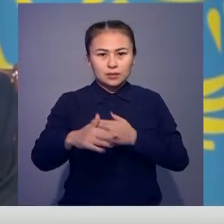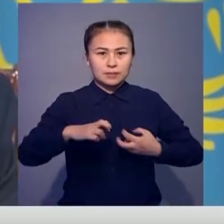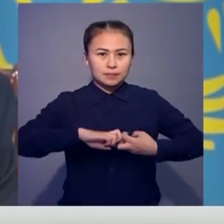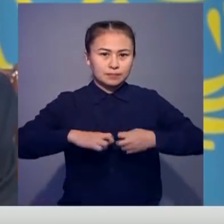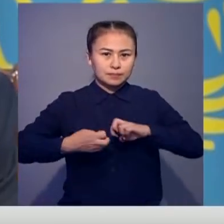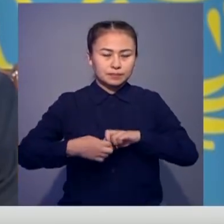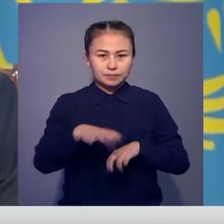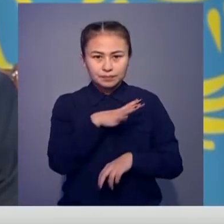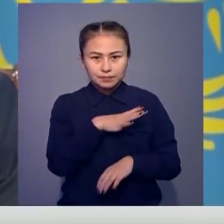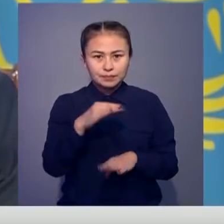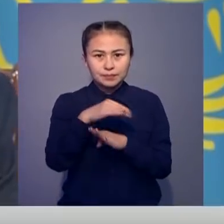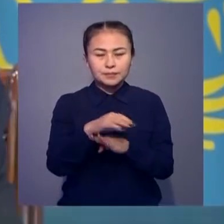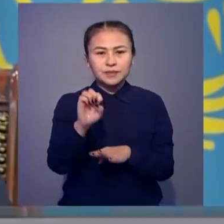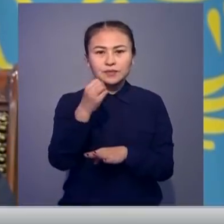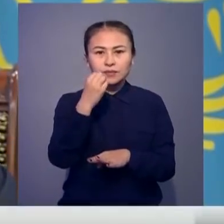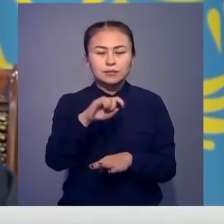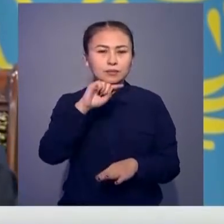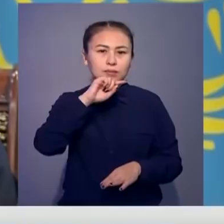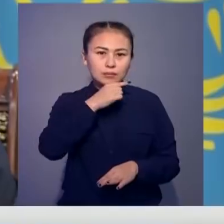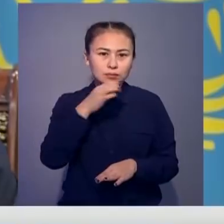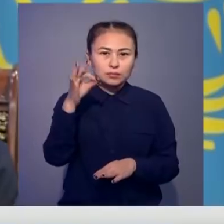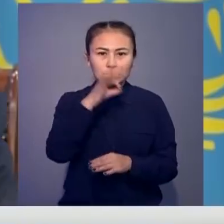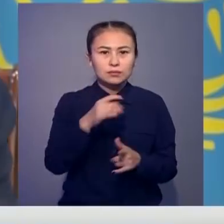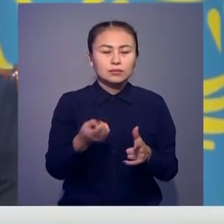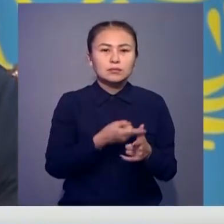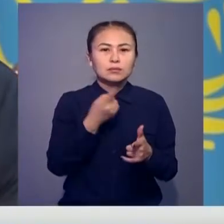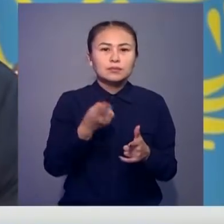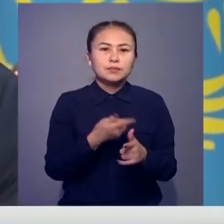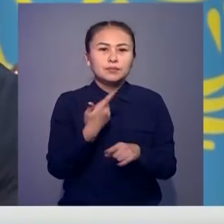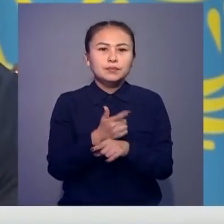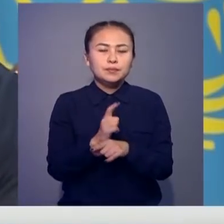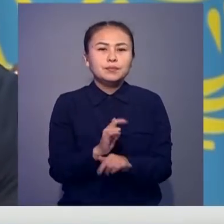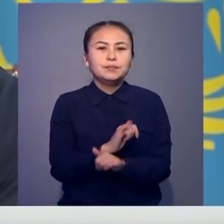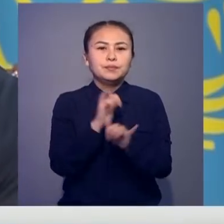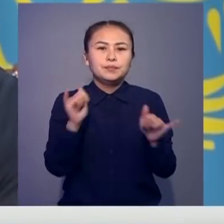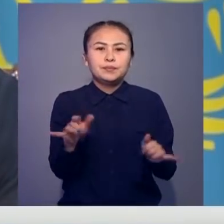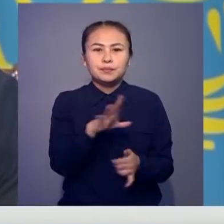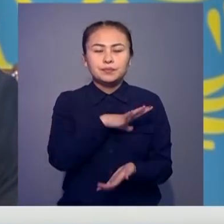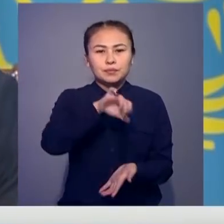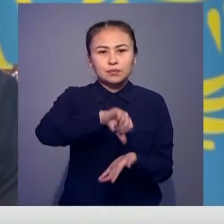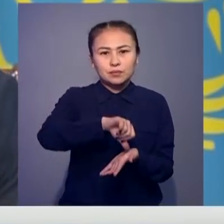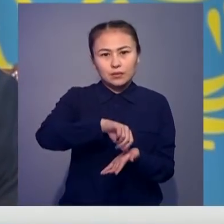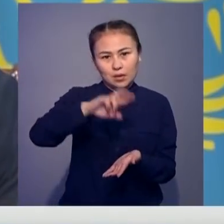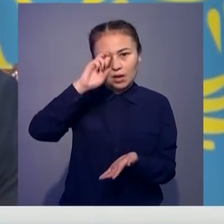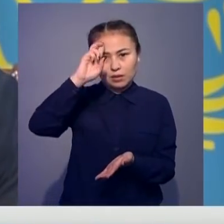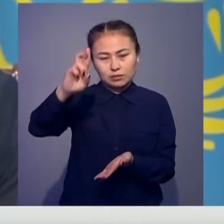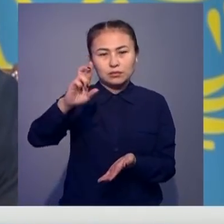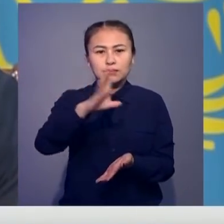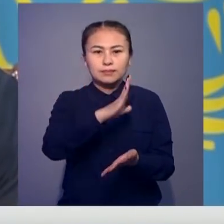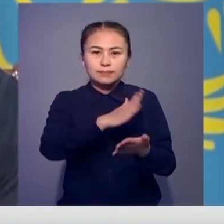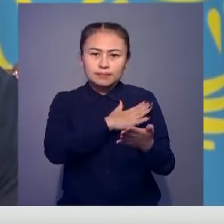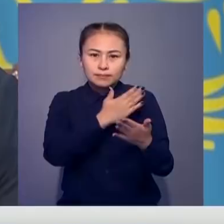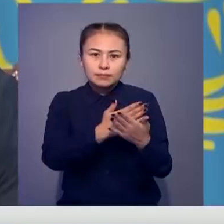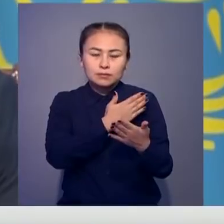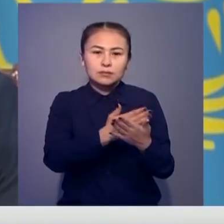ерекше тұқталдық. Еуразиялық экономикалық одақтың әлі өтін артыру өте маңызды. Одақы қасы ұшы мемлекеттердің бәсекеге қабілеттілігін